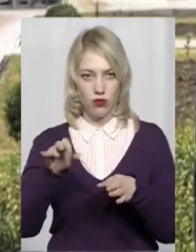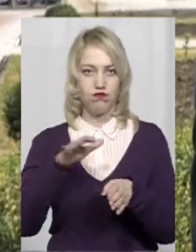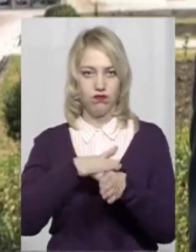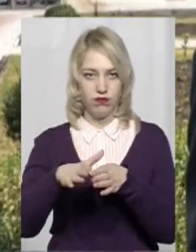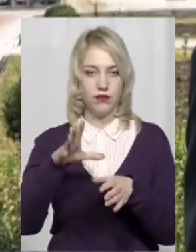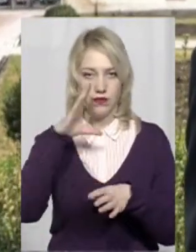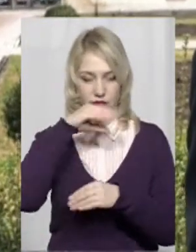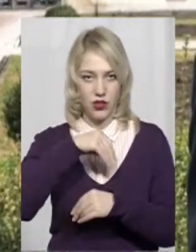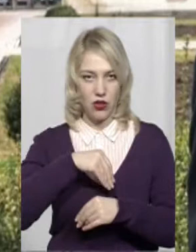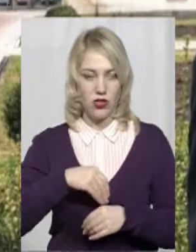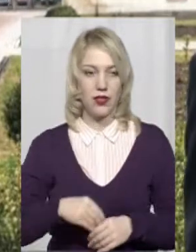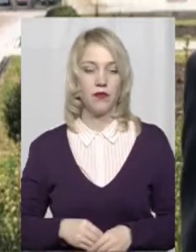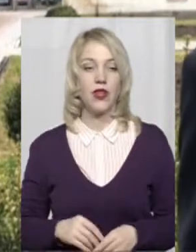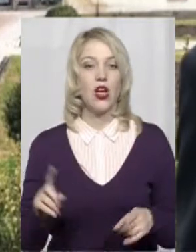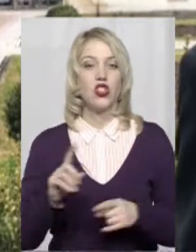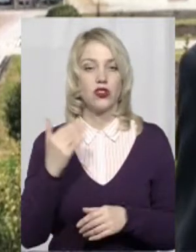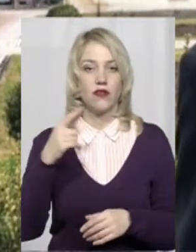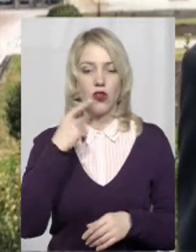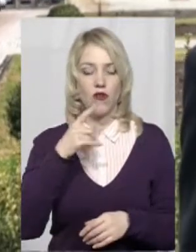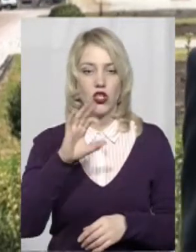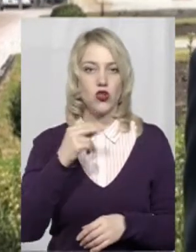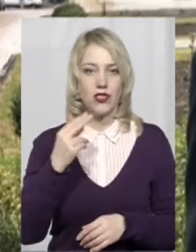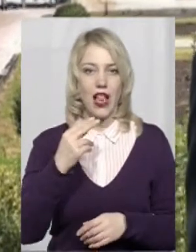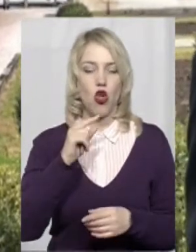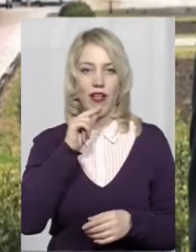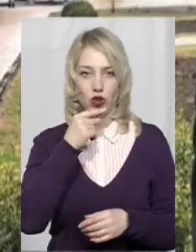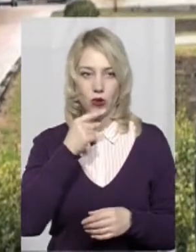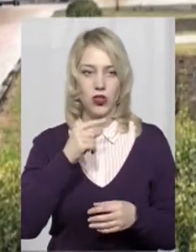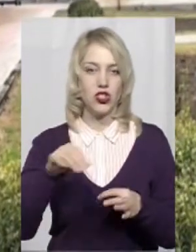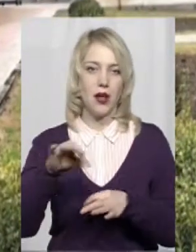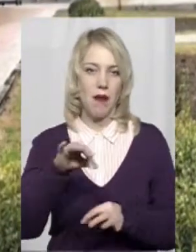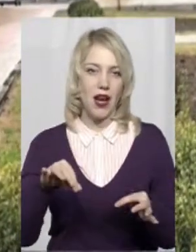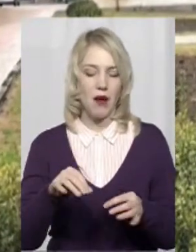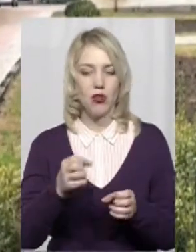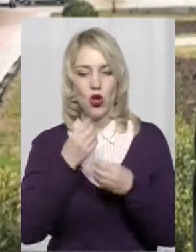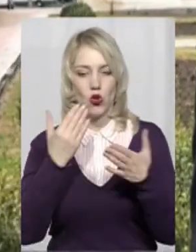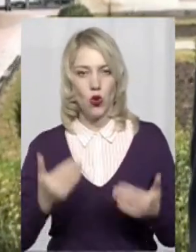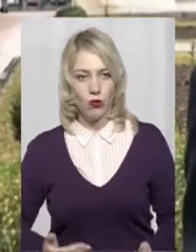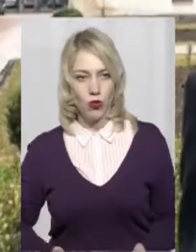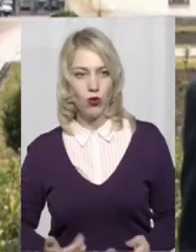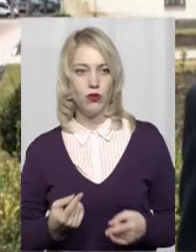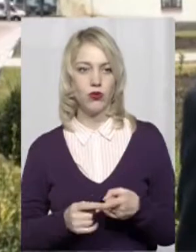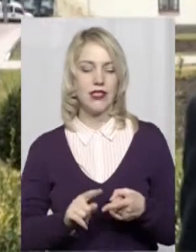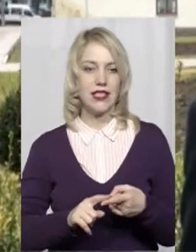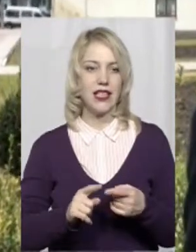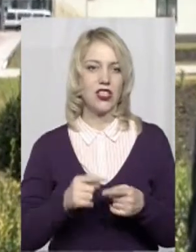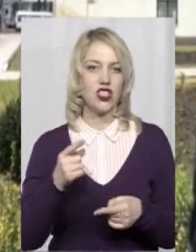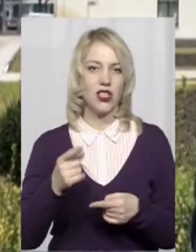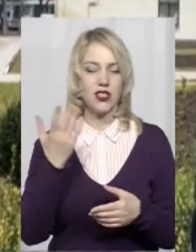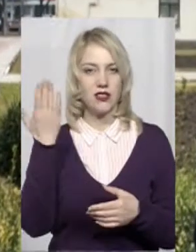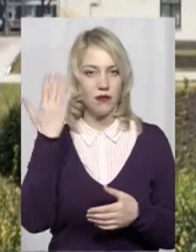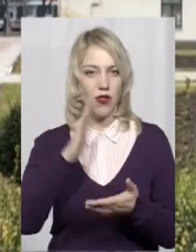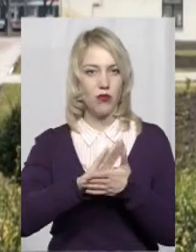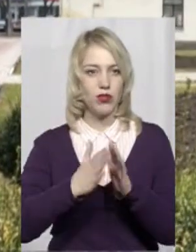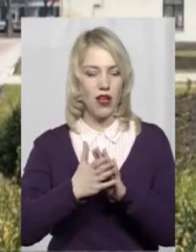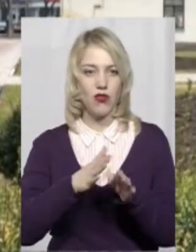вдалося. Те, що він говорив про соціально-економічні параметри, там добро, бо це через тодішні обставини